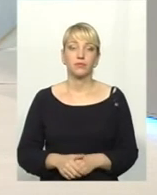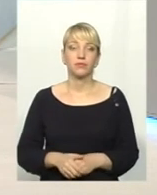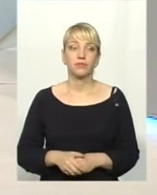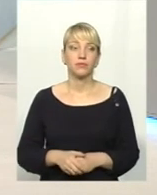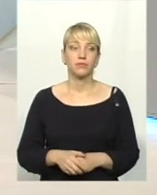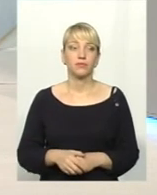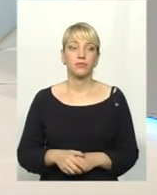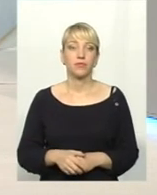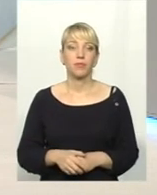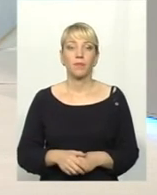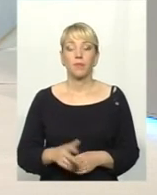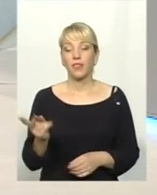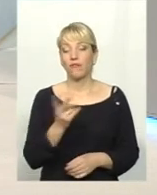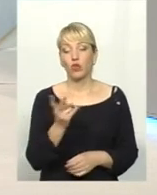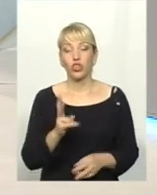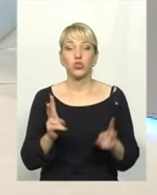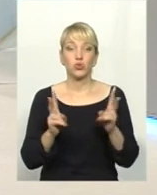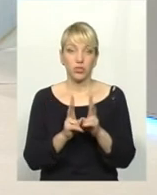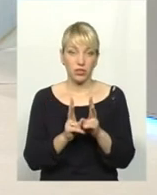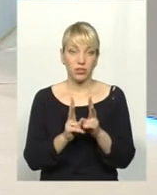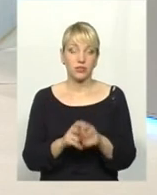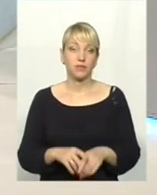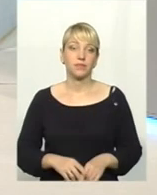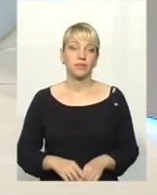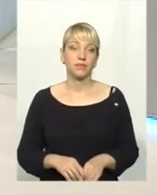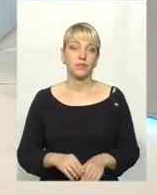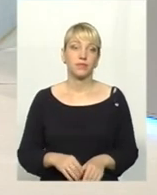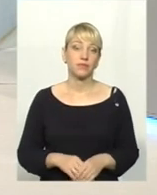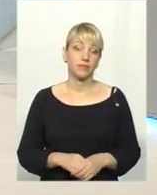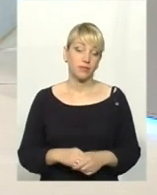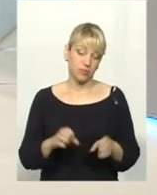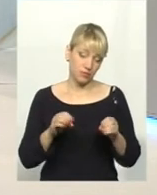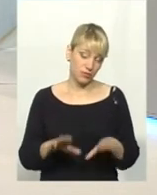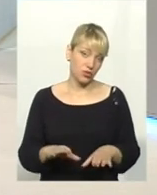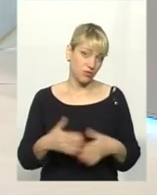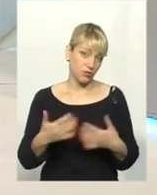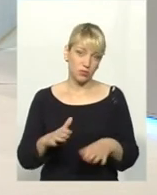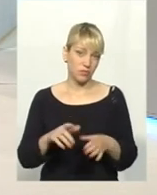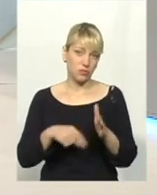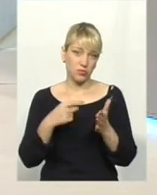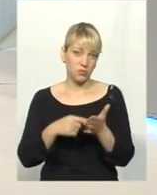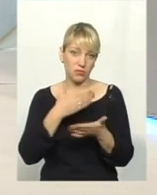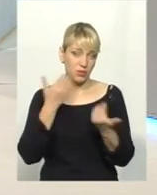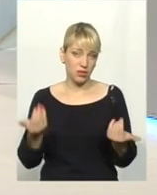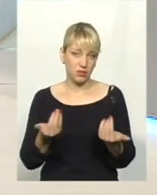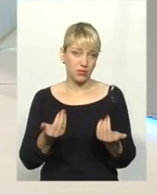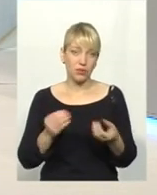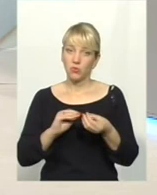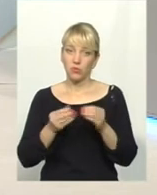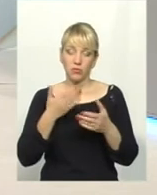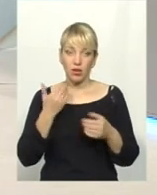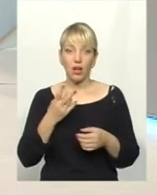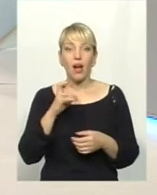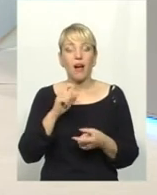вони зустрілись, склали в думку, що вони вирішили проблему. Натомість проблема лишилась.